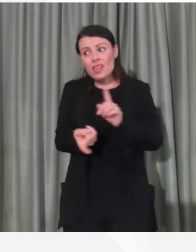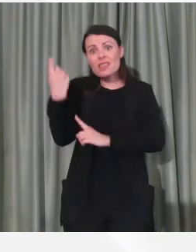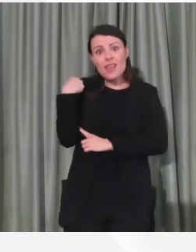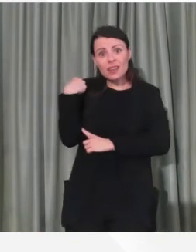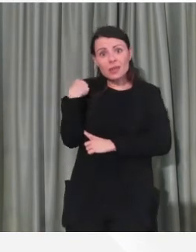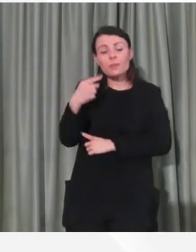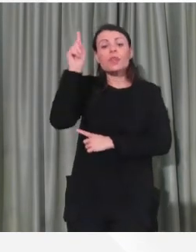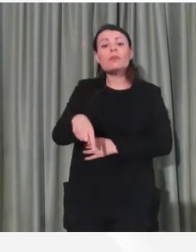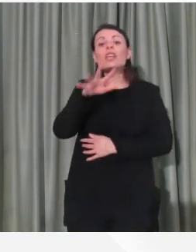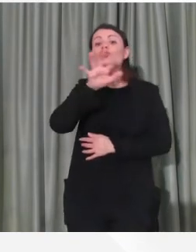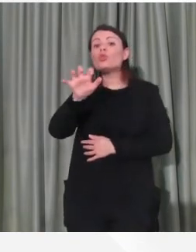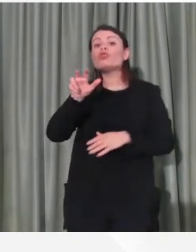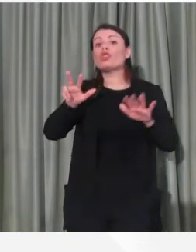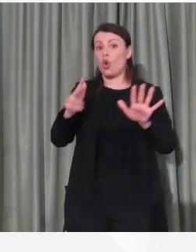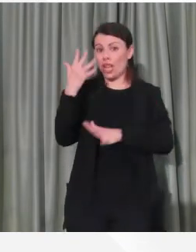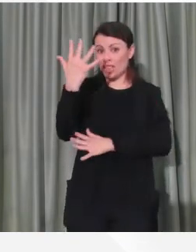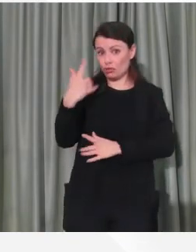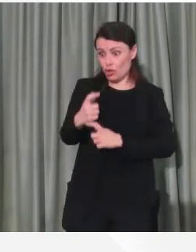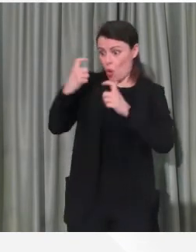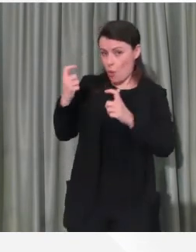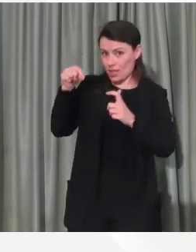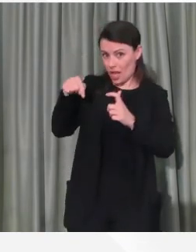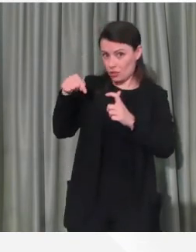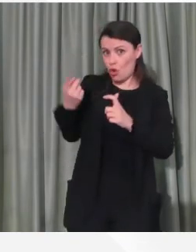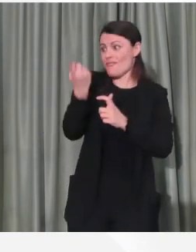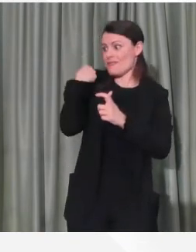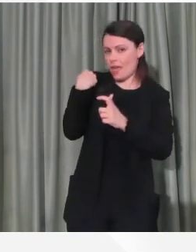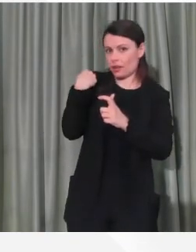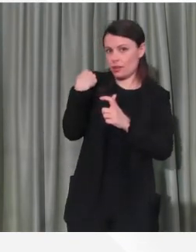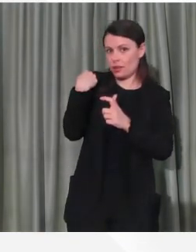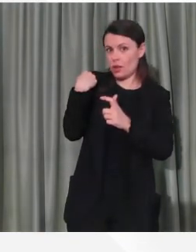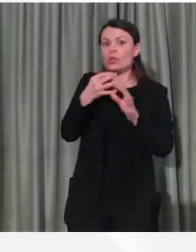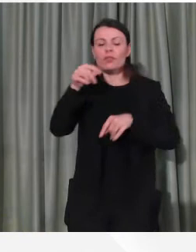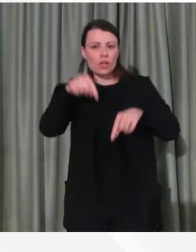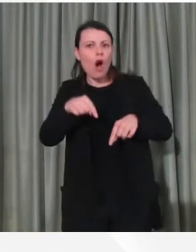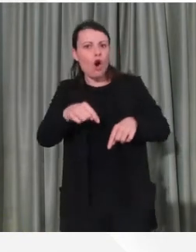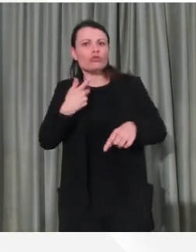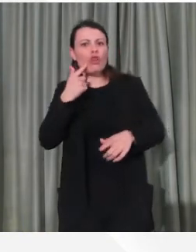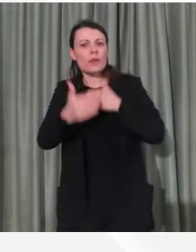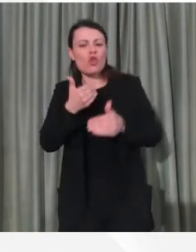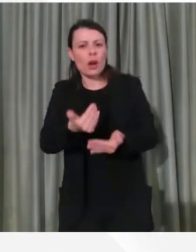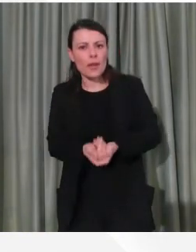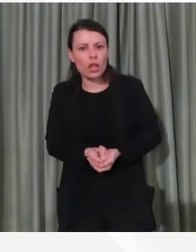1585 in più, quindi su questo abbiamo un netto miglioramento e speriamo che sia